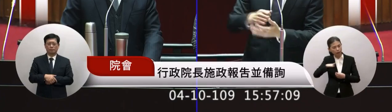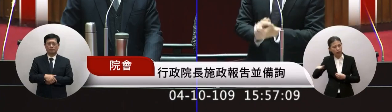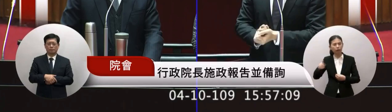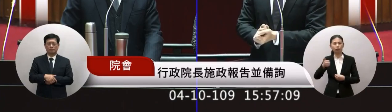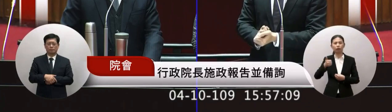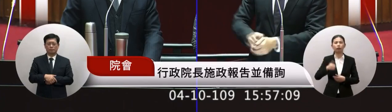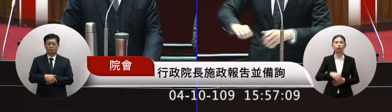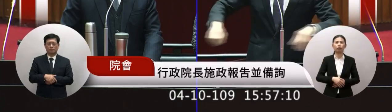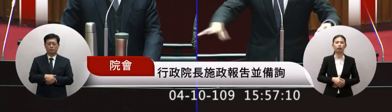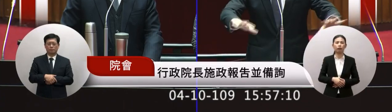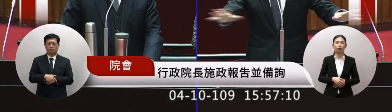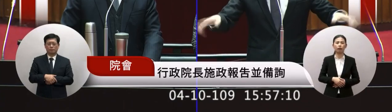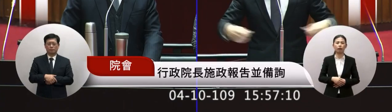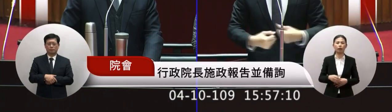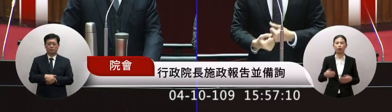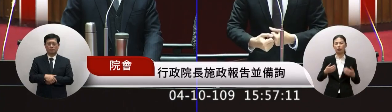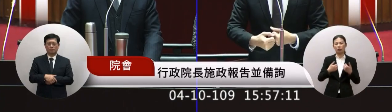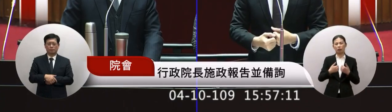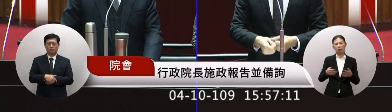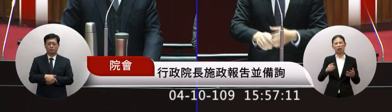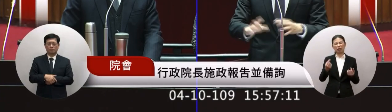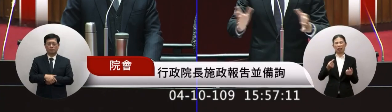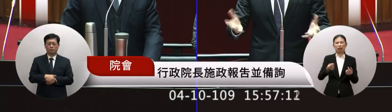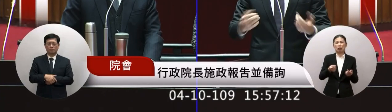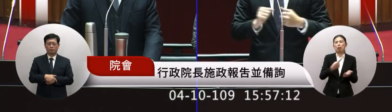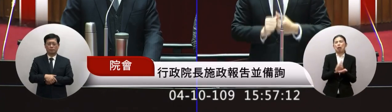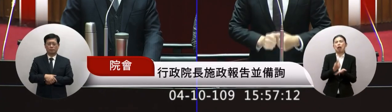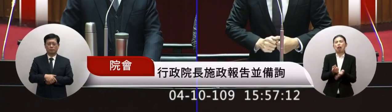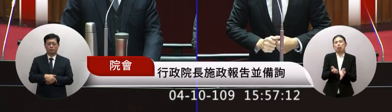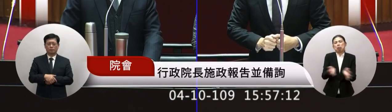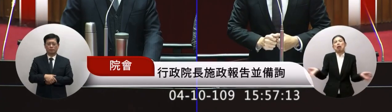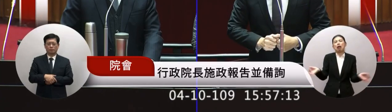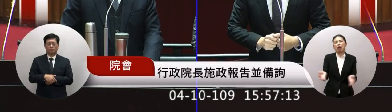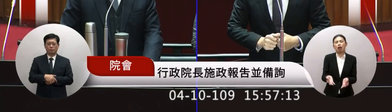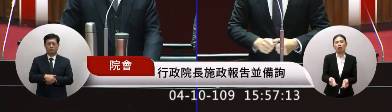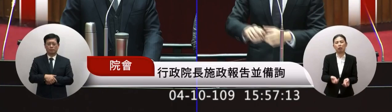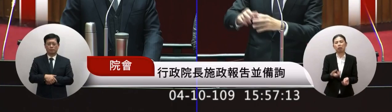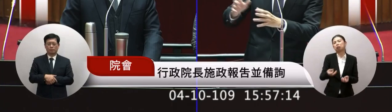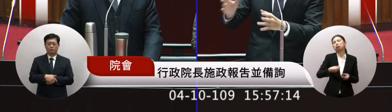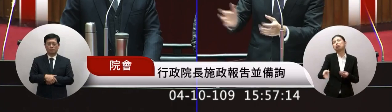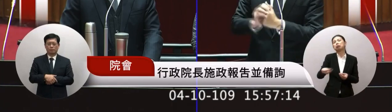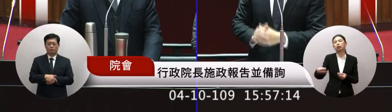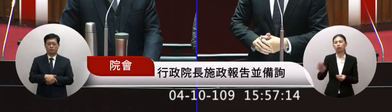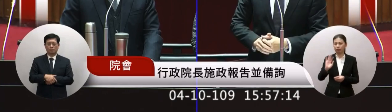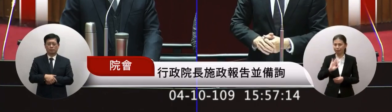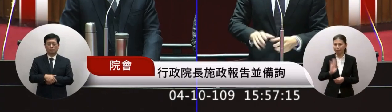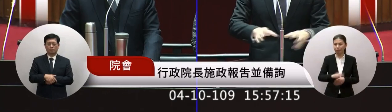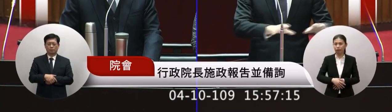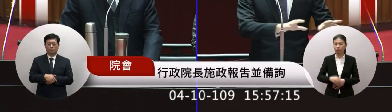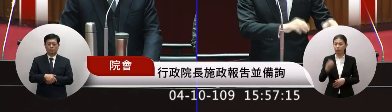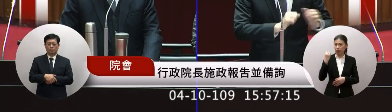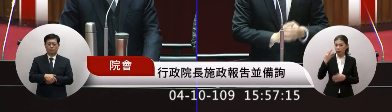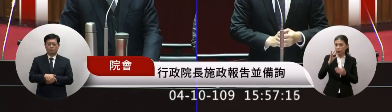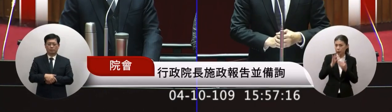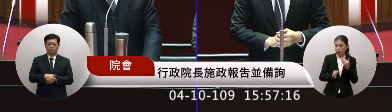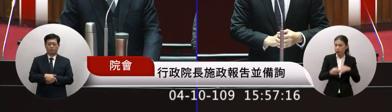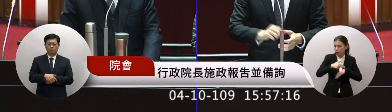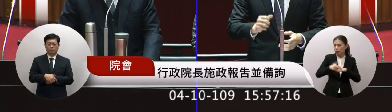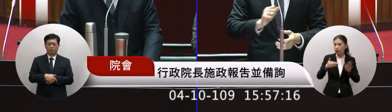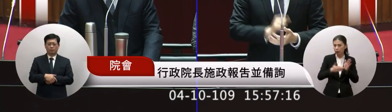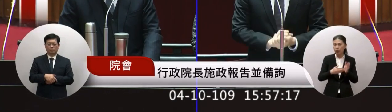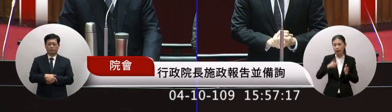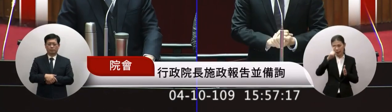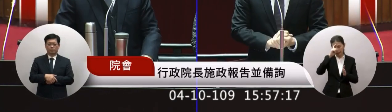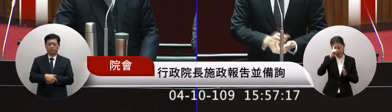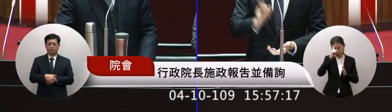這樣好像在夜市讓大家都中午當然我們也不願望是這樣的但是新的版本就是我願望這個部分我們可以